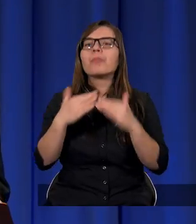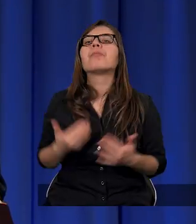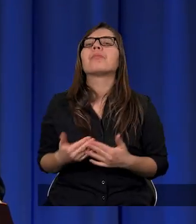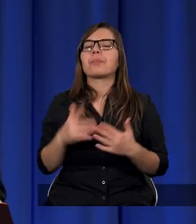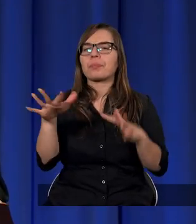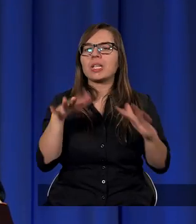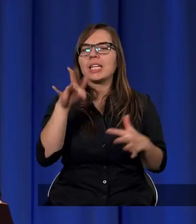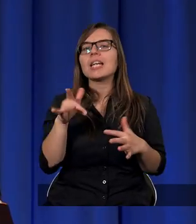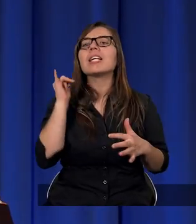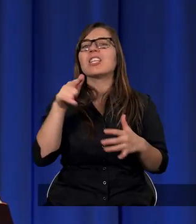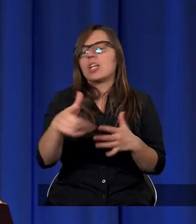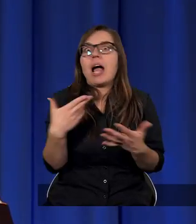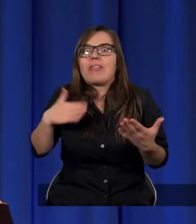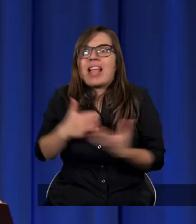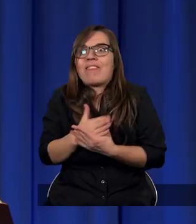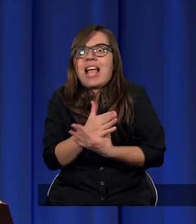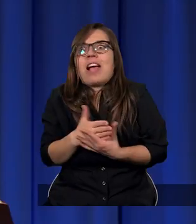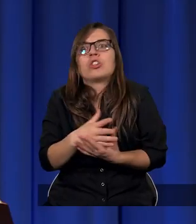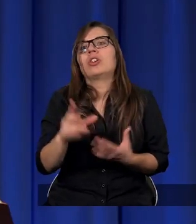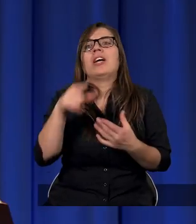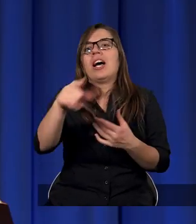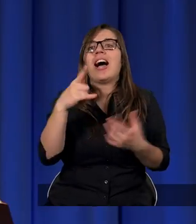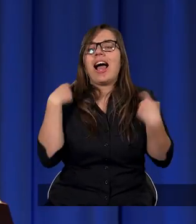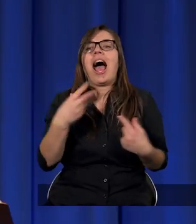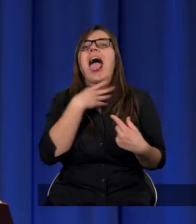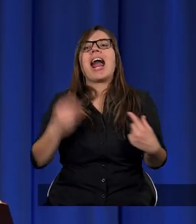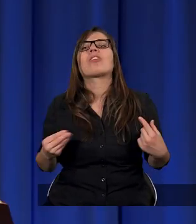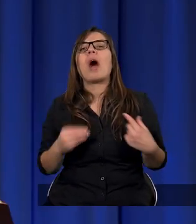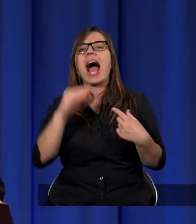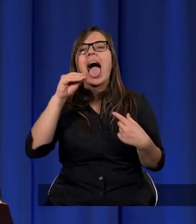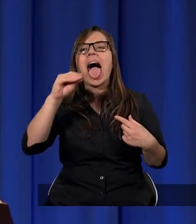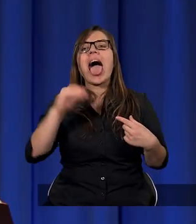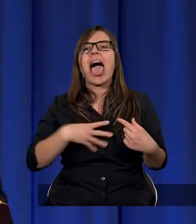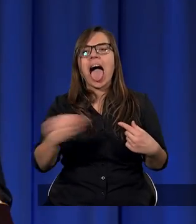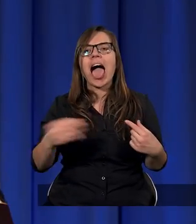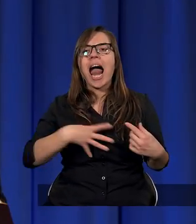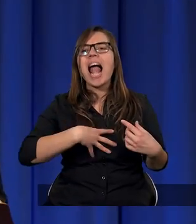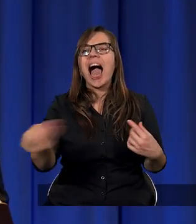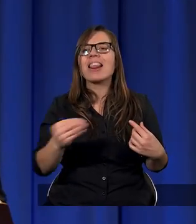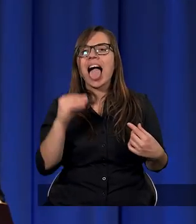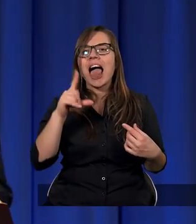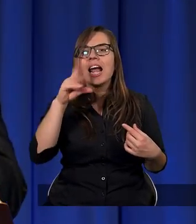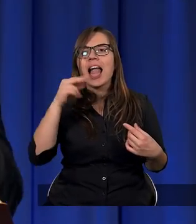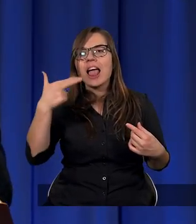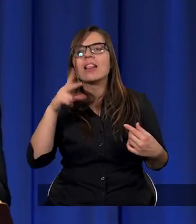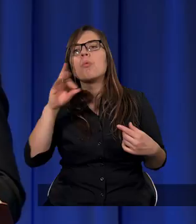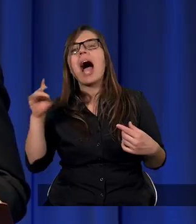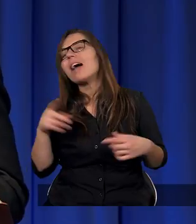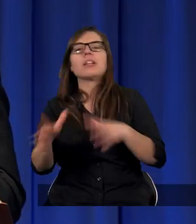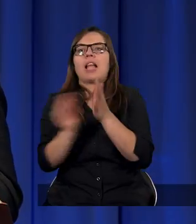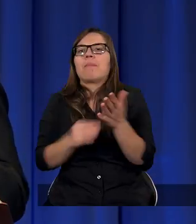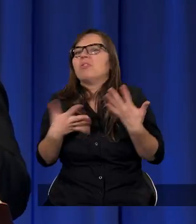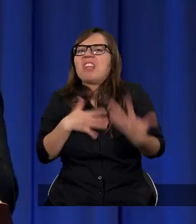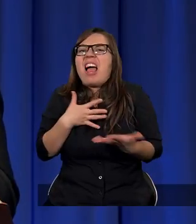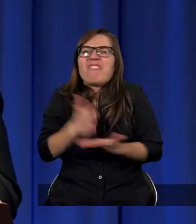bo nie wierzył, że ona to napisała. On myślał, że to jest po prostu jakaś zmiana redakcyjna, ktoś to dopisał i on tam sam do